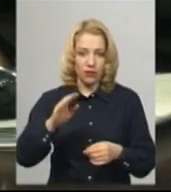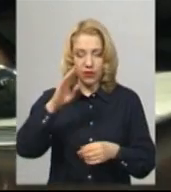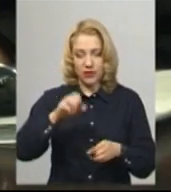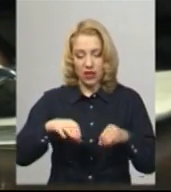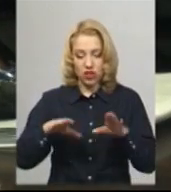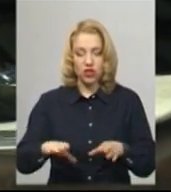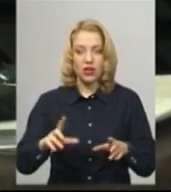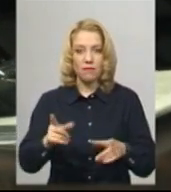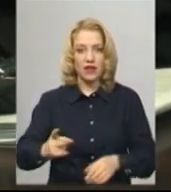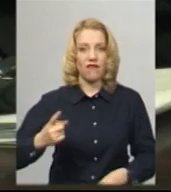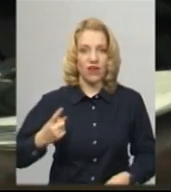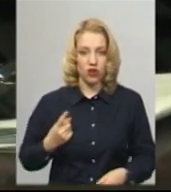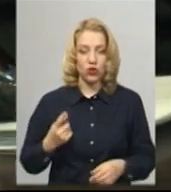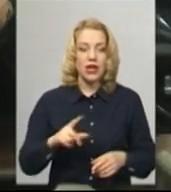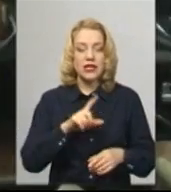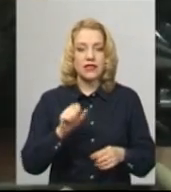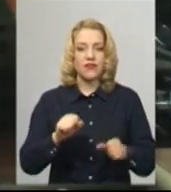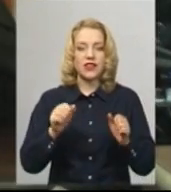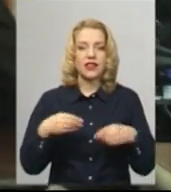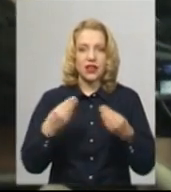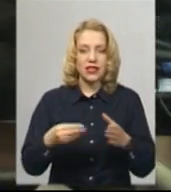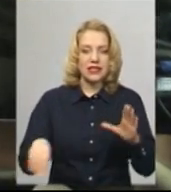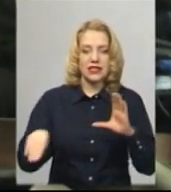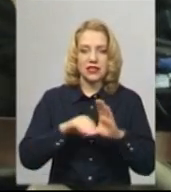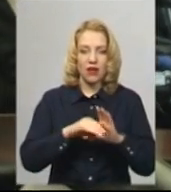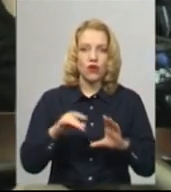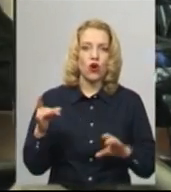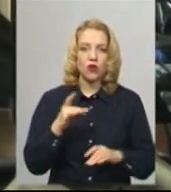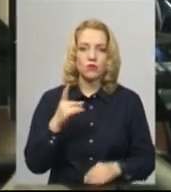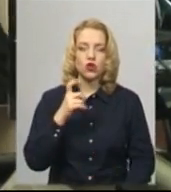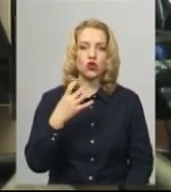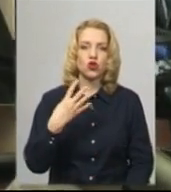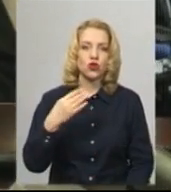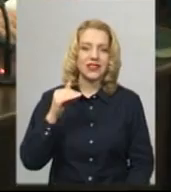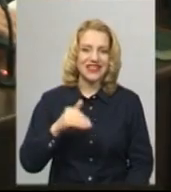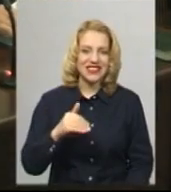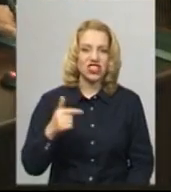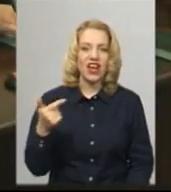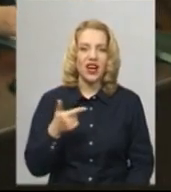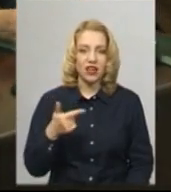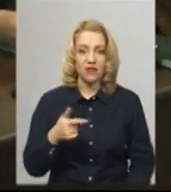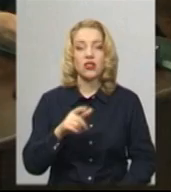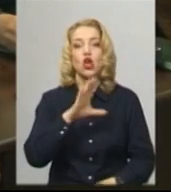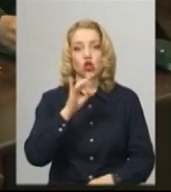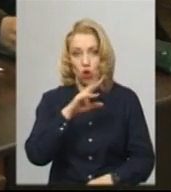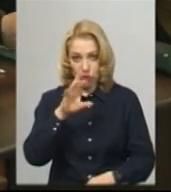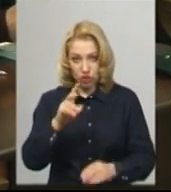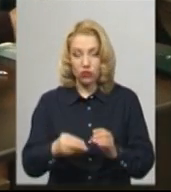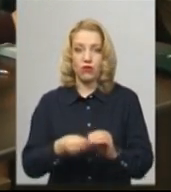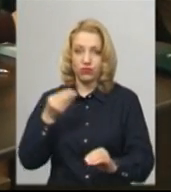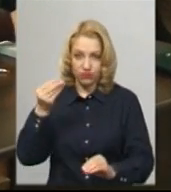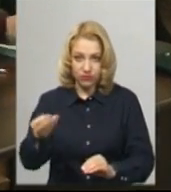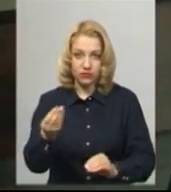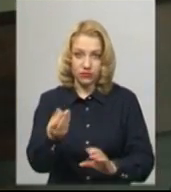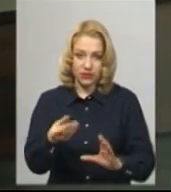під варту з можливістю внести заставу у розмірі 40 тисяч 140 гривень. Артур Сороченко вніс заставу. Останній раз з'явився у Хмельницькому